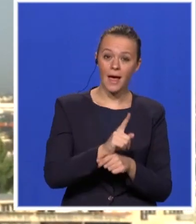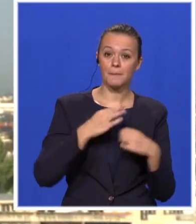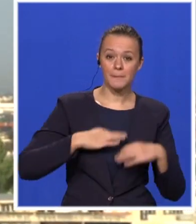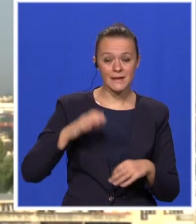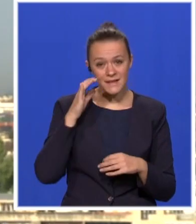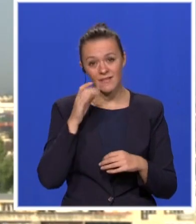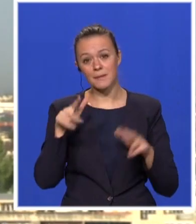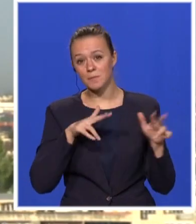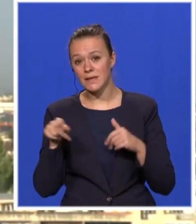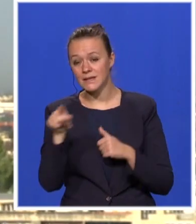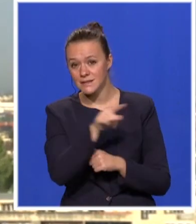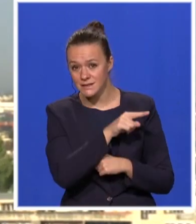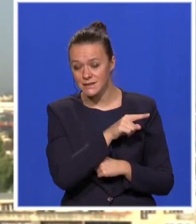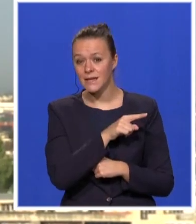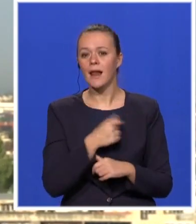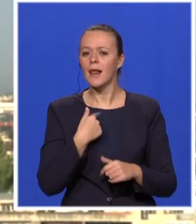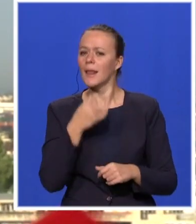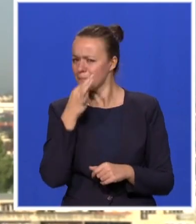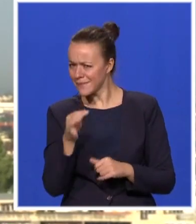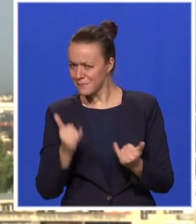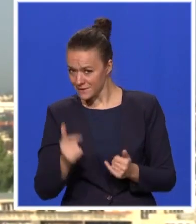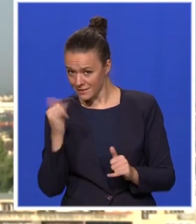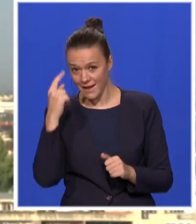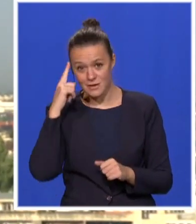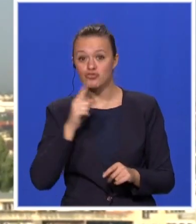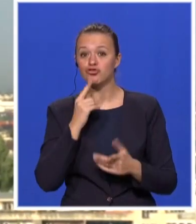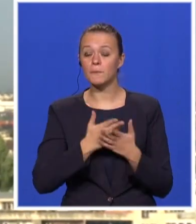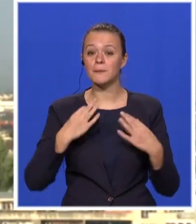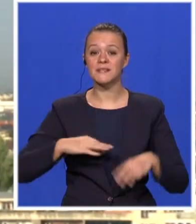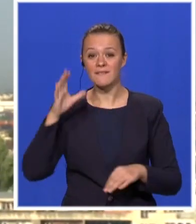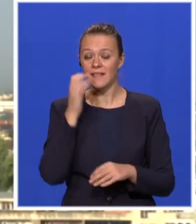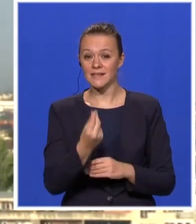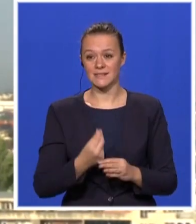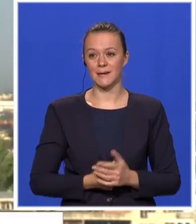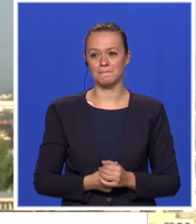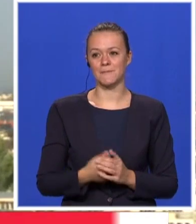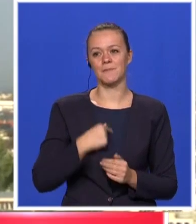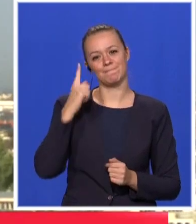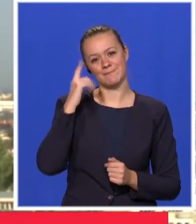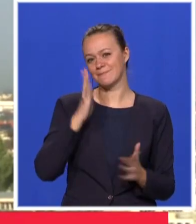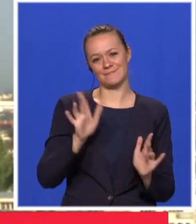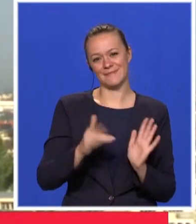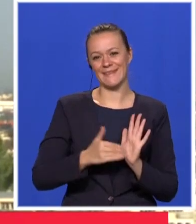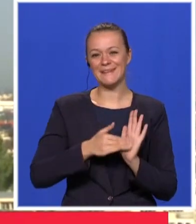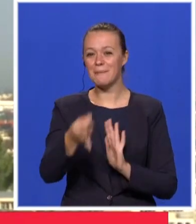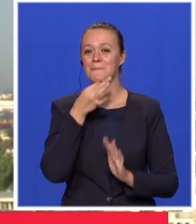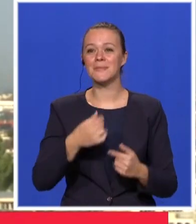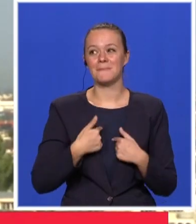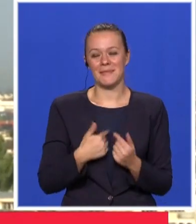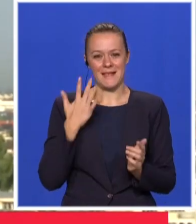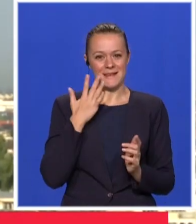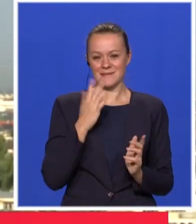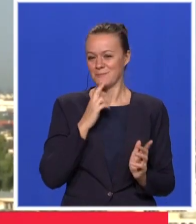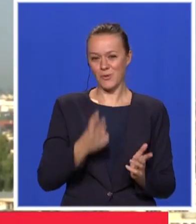možda znate odgovor na svih pitanja, ko će biti premier Srbije? Mislim da ja nisam adresan za odgovor na to pitanje.